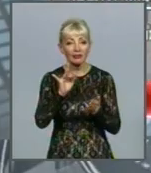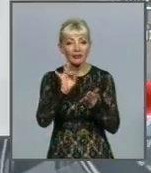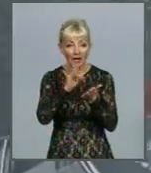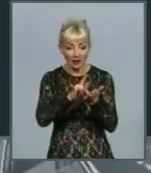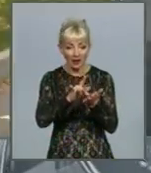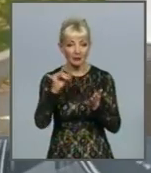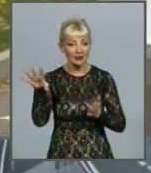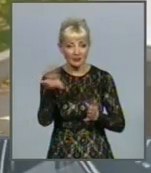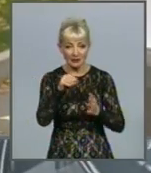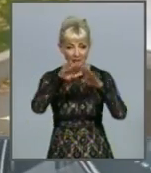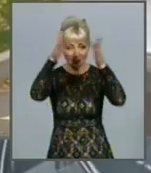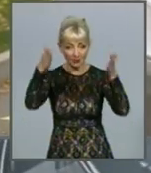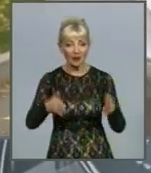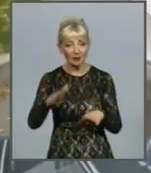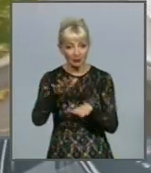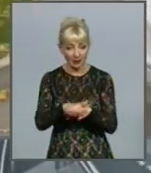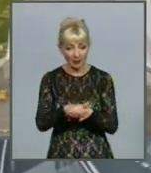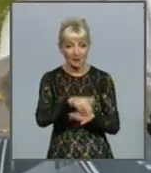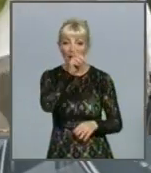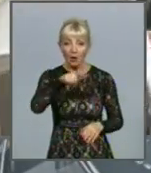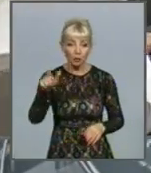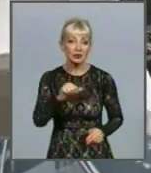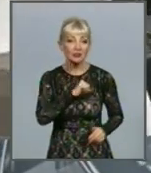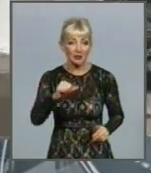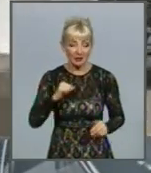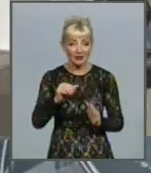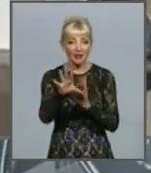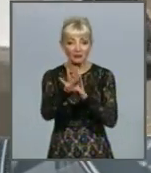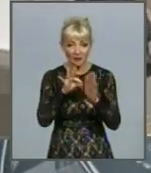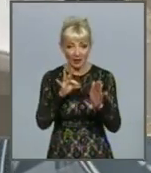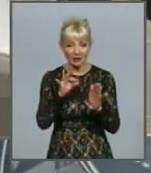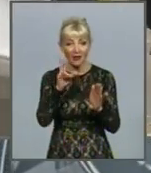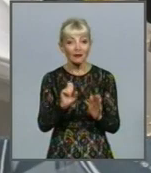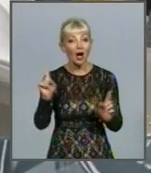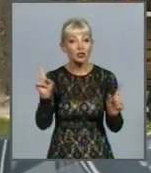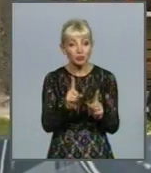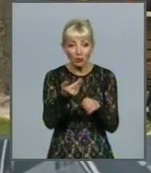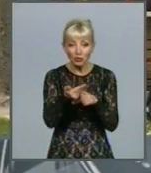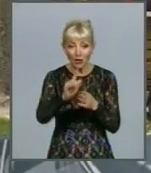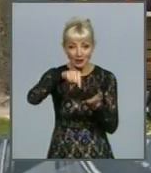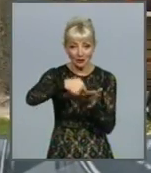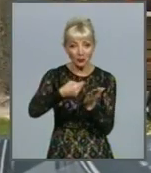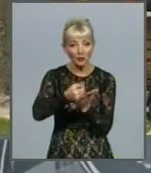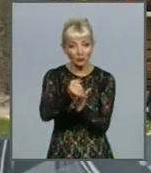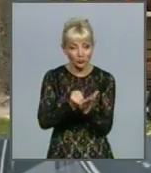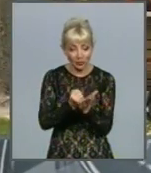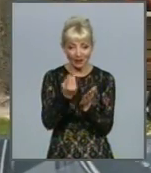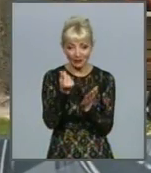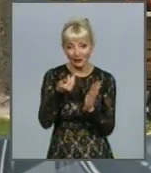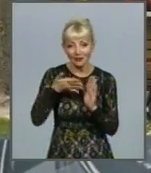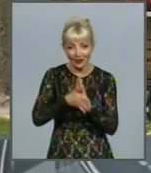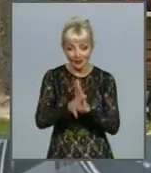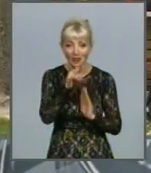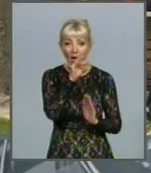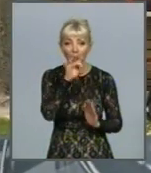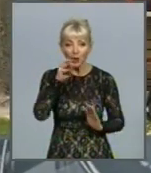банку. Таким чином мешканці міста самостійно вибирають, на що витрачати частину міського бюджету Харкова. Проекти